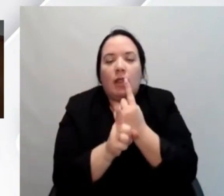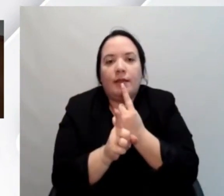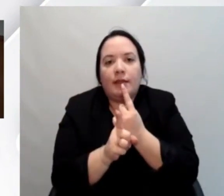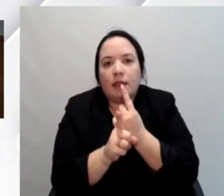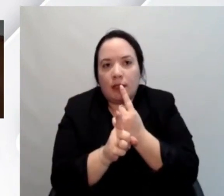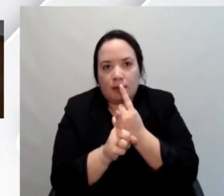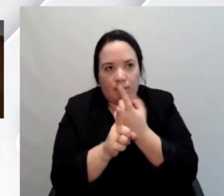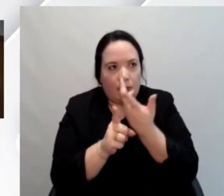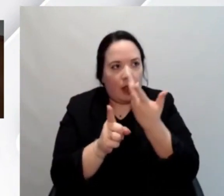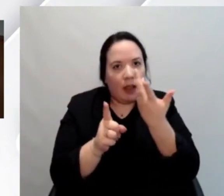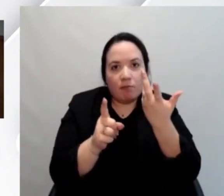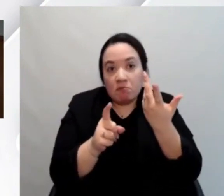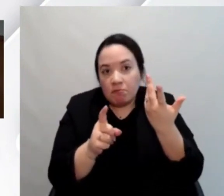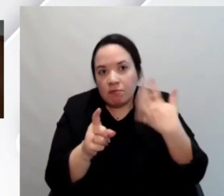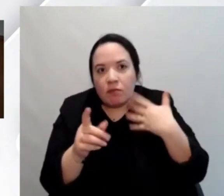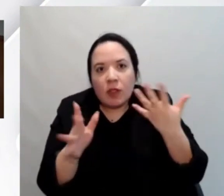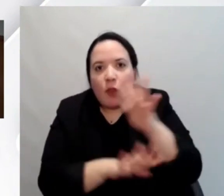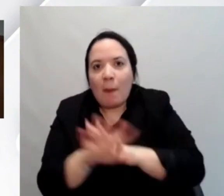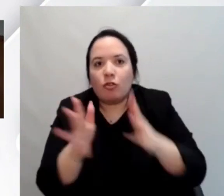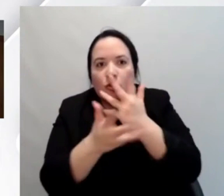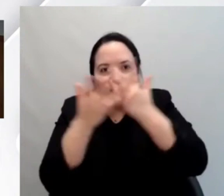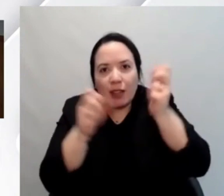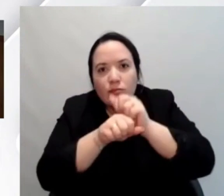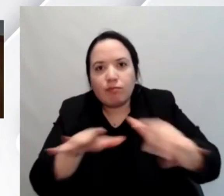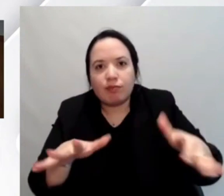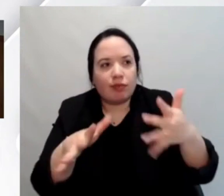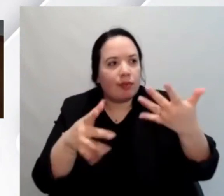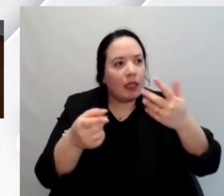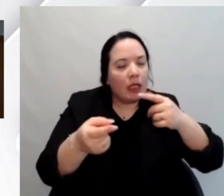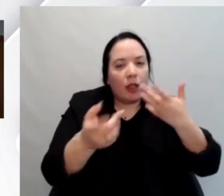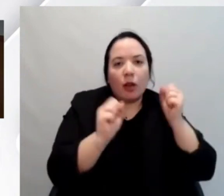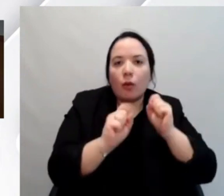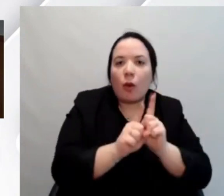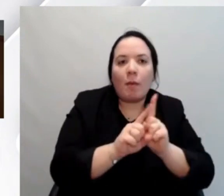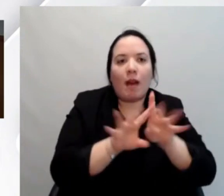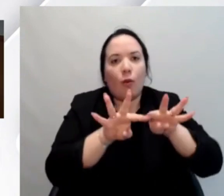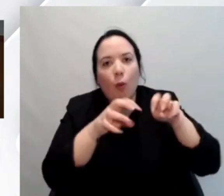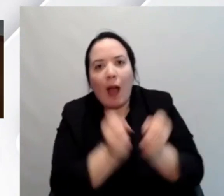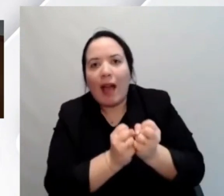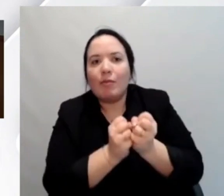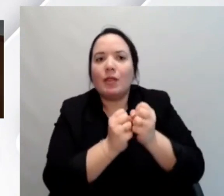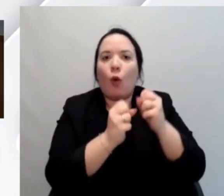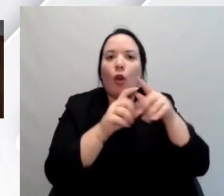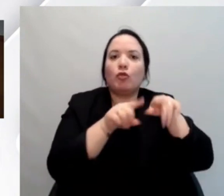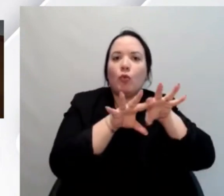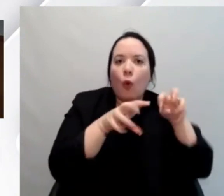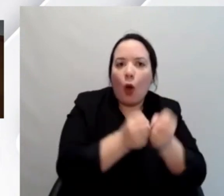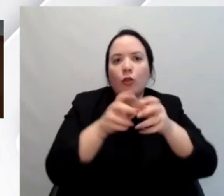sessioni webinar workshop che sono strumenti preziosi per far sì che